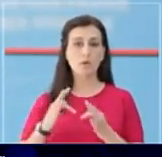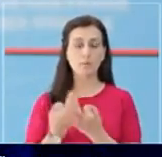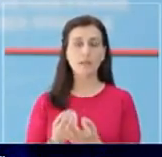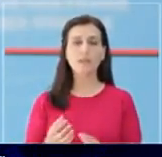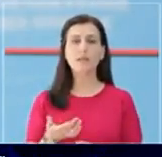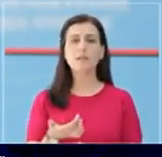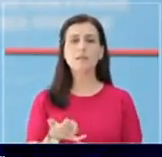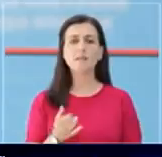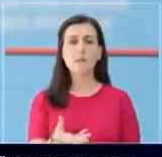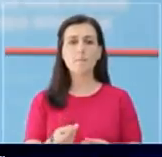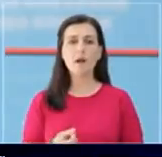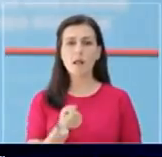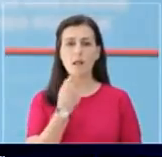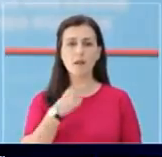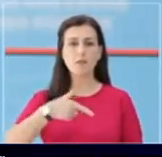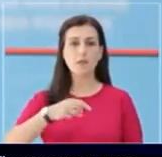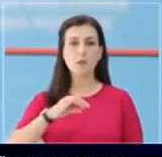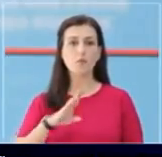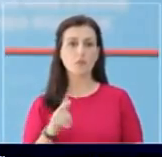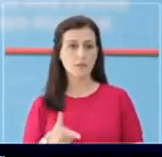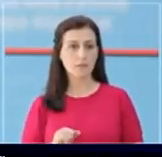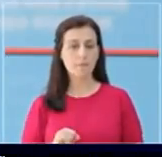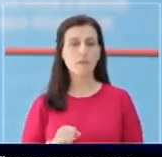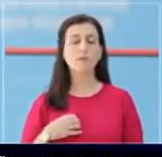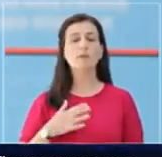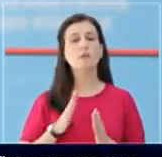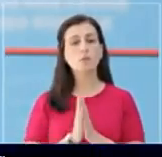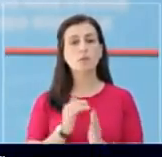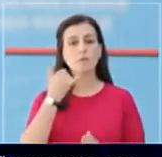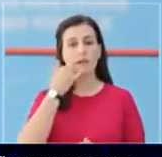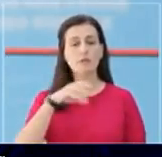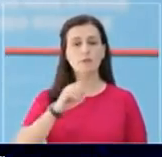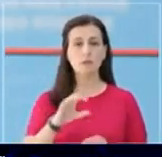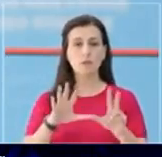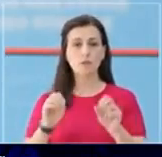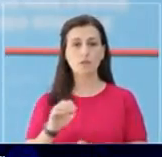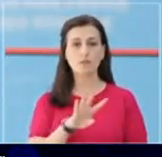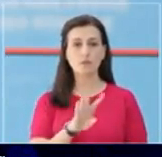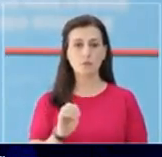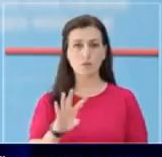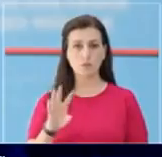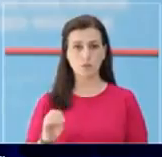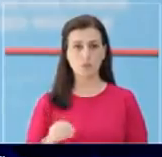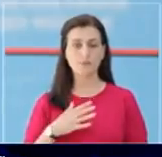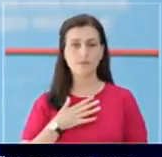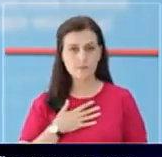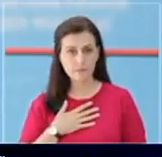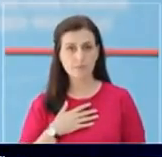rimbursin, ju lutem përdojni linjën e gjelëbër faljas 0800 20 20.